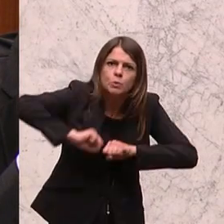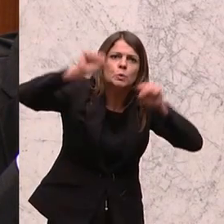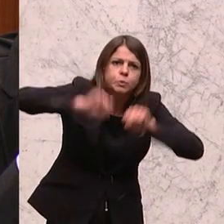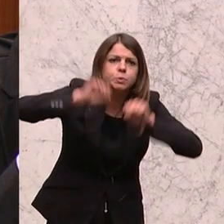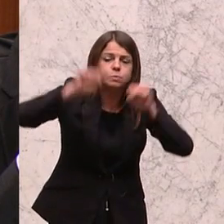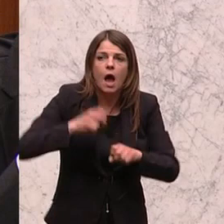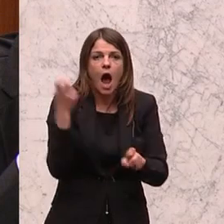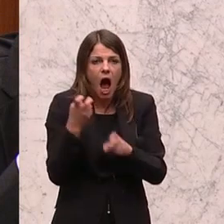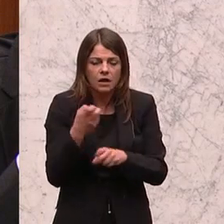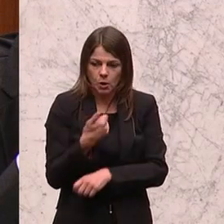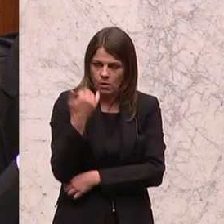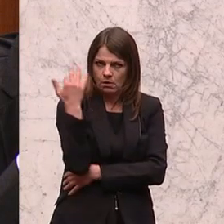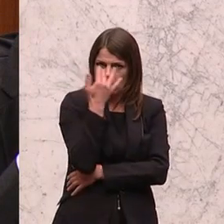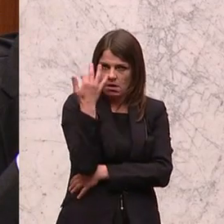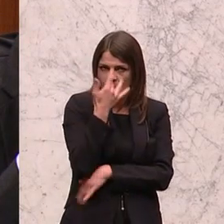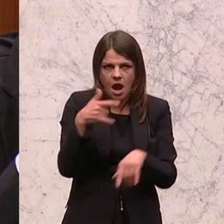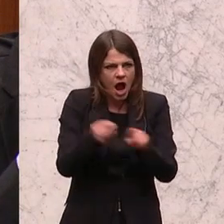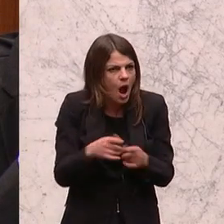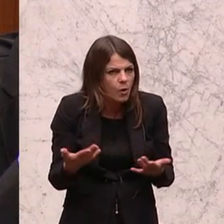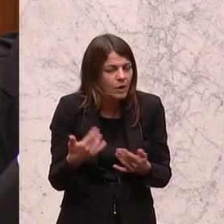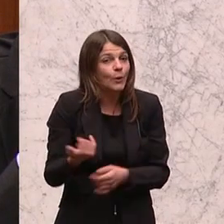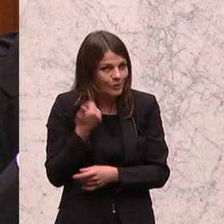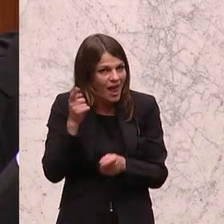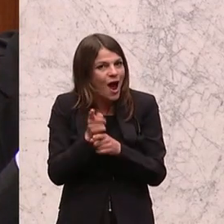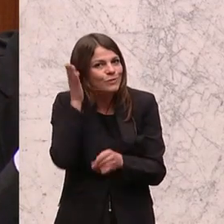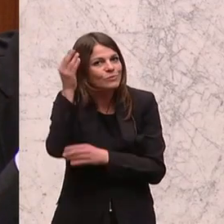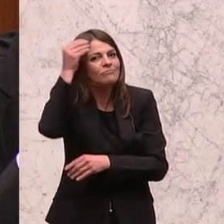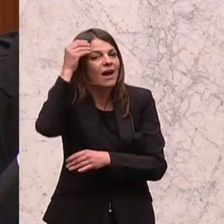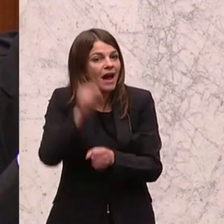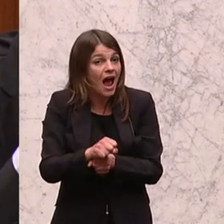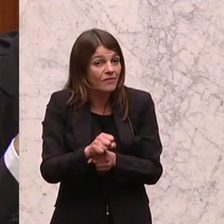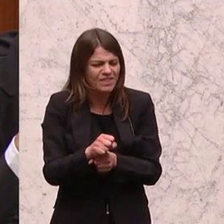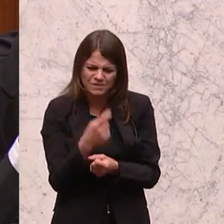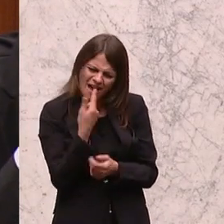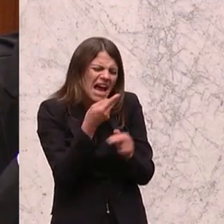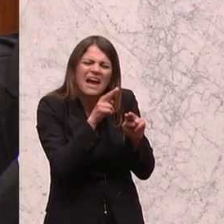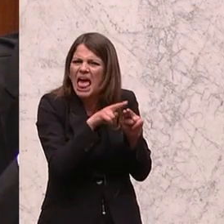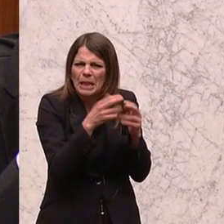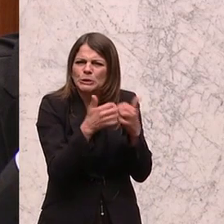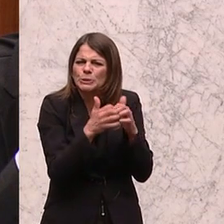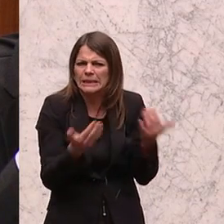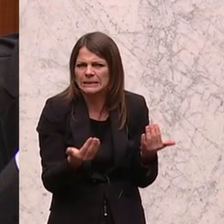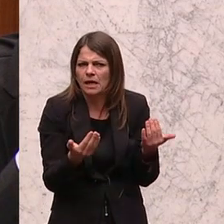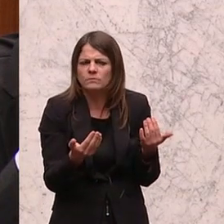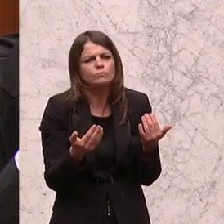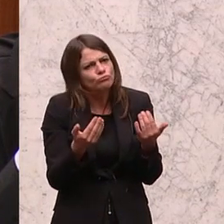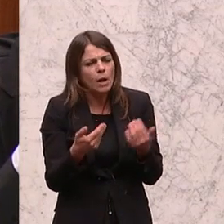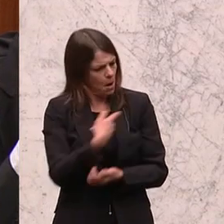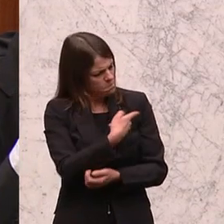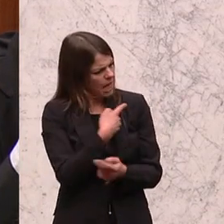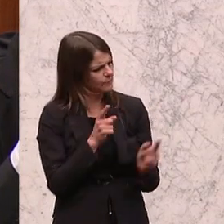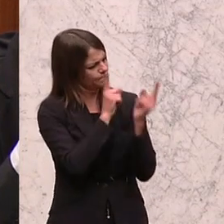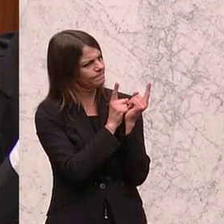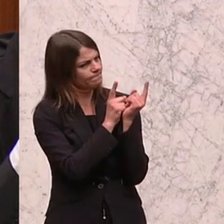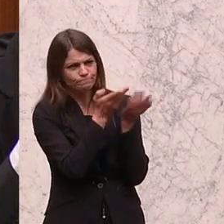ist und die haben sich was dabei gedacht und die haben sich das auch gemerkt. Und diese kleine Episode, in der wir einfach zum Schluss